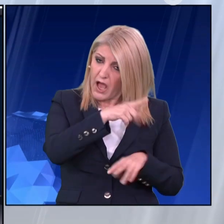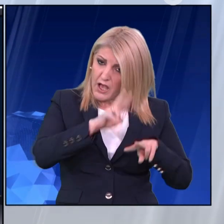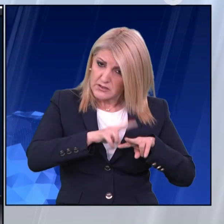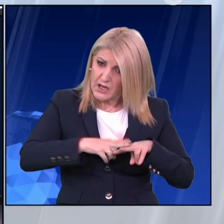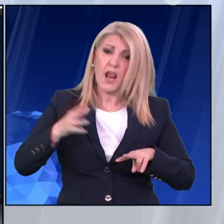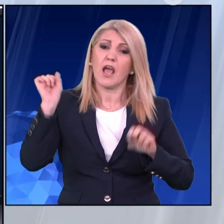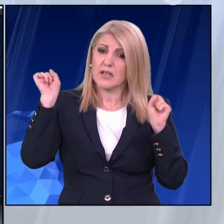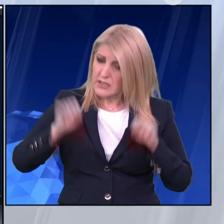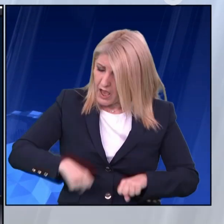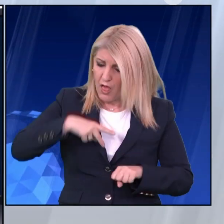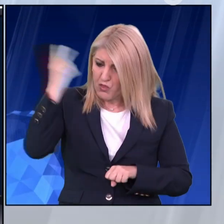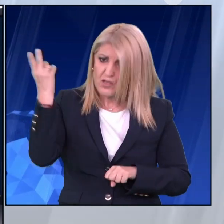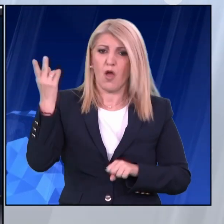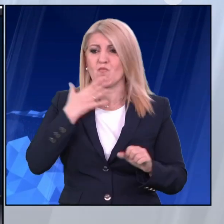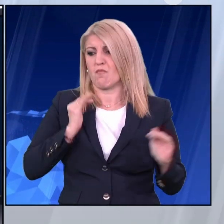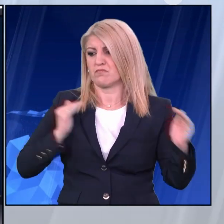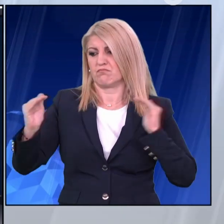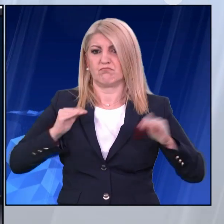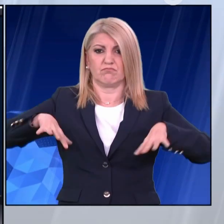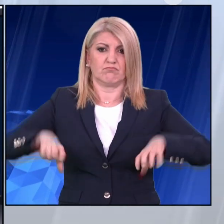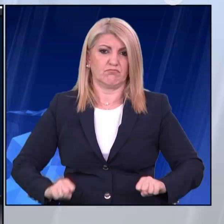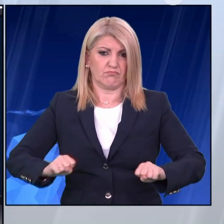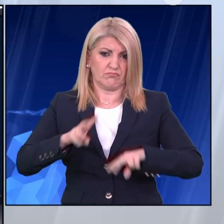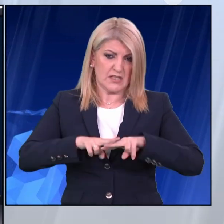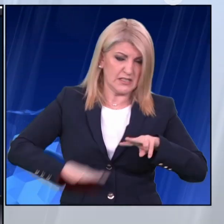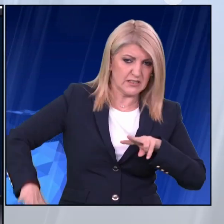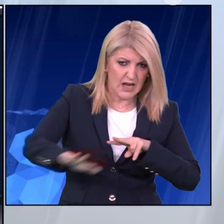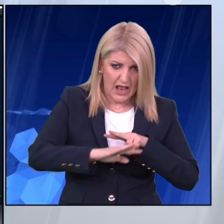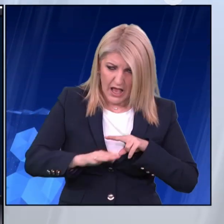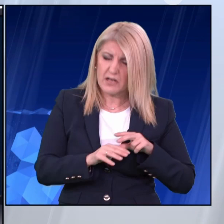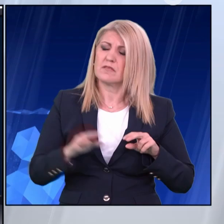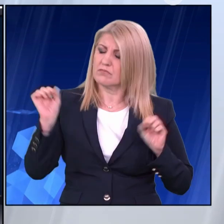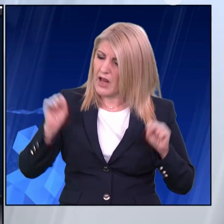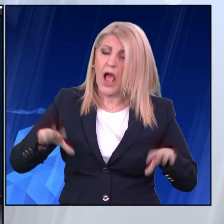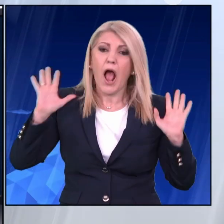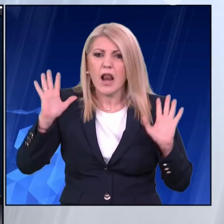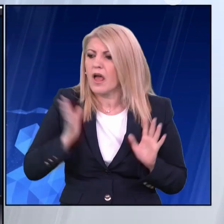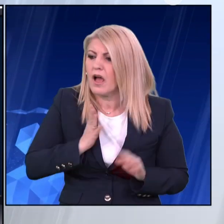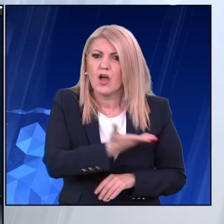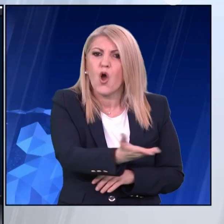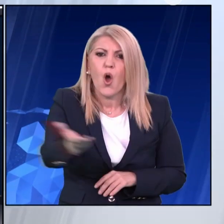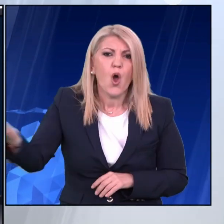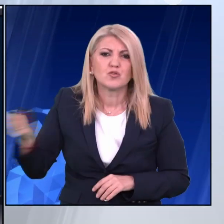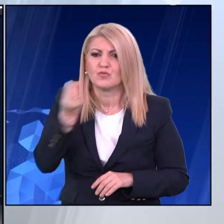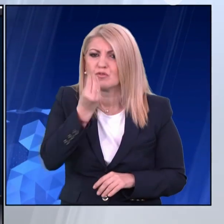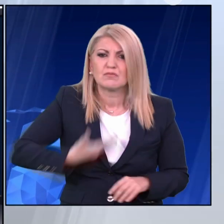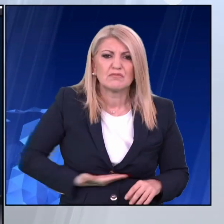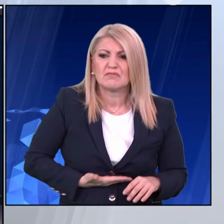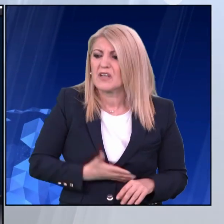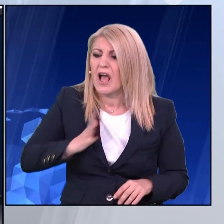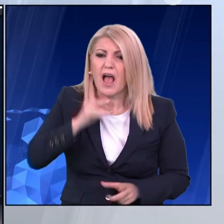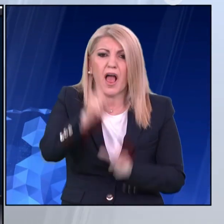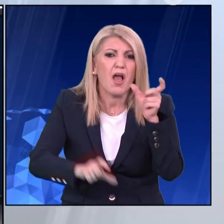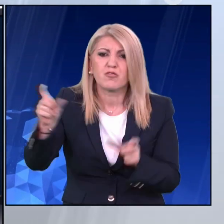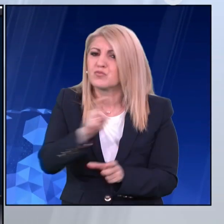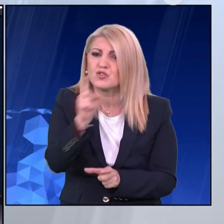Χαμάς, όμως πρέπει να δώσει περισσότερη σημασία στις ζωές αθών. Την ίδια ώρα εκπρόσωπος του Ισραηλινού στρατού δήλωσε πως υπάρχει συνεργασία για